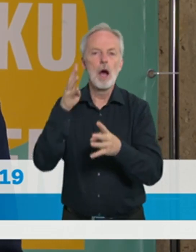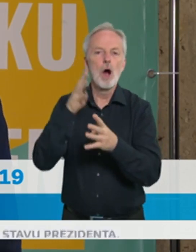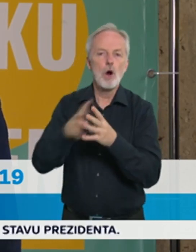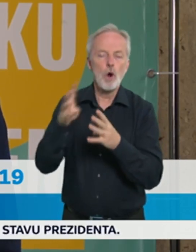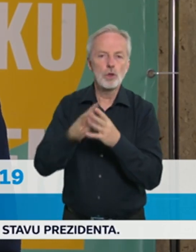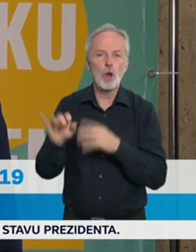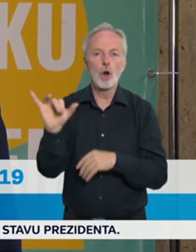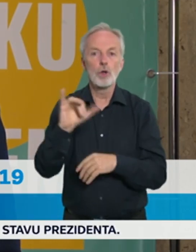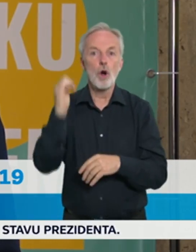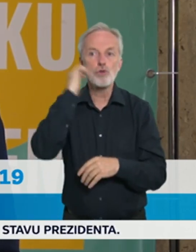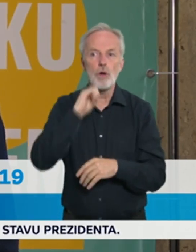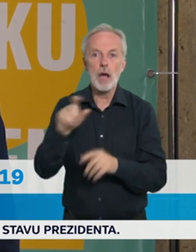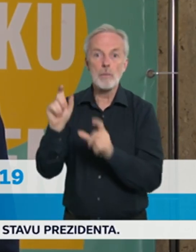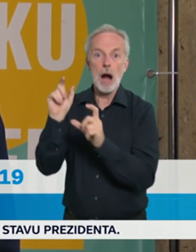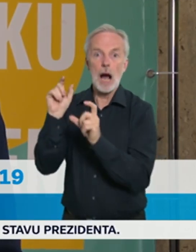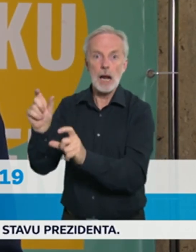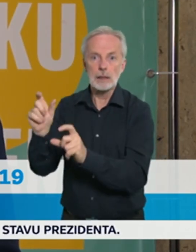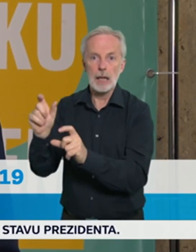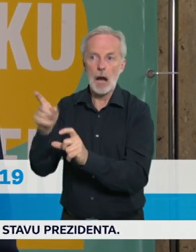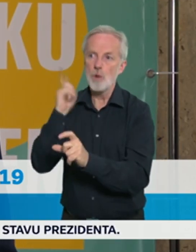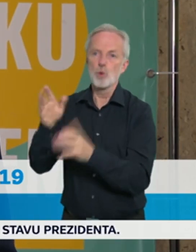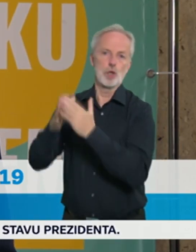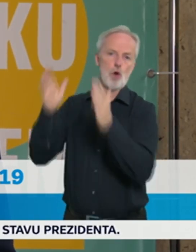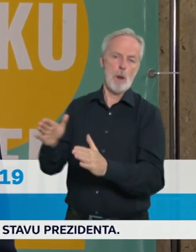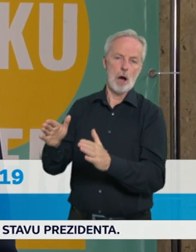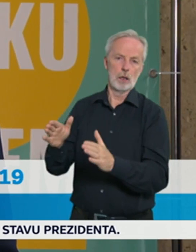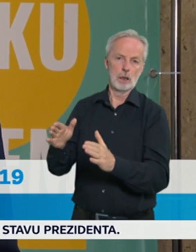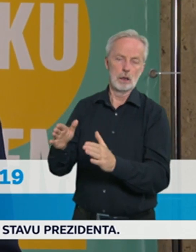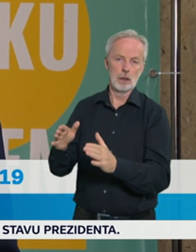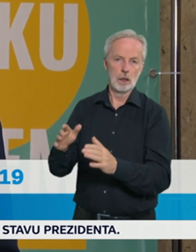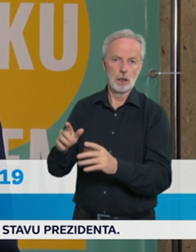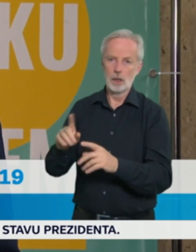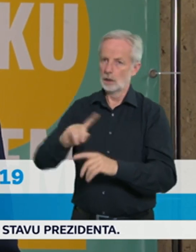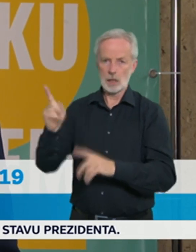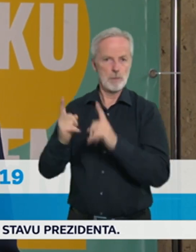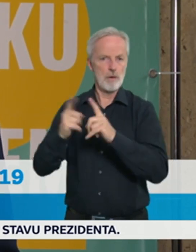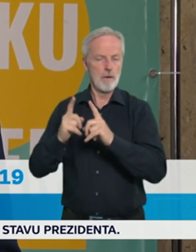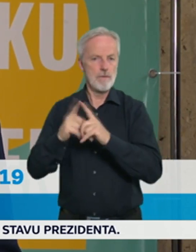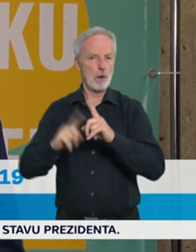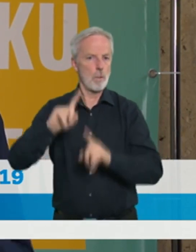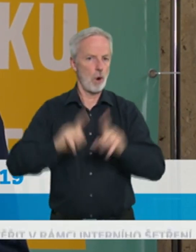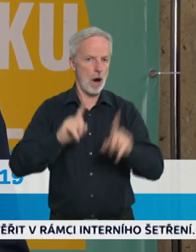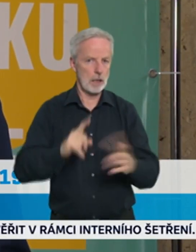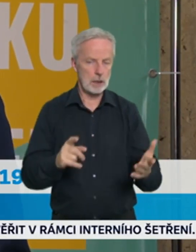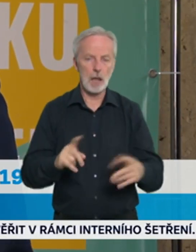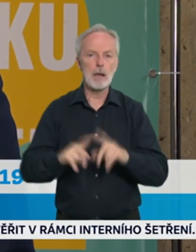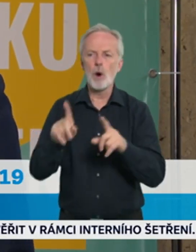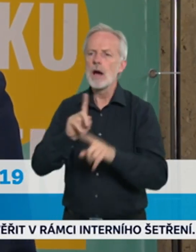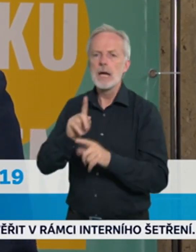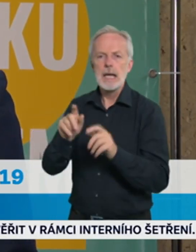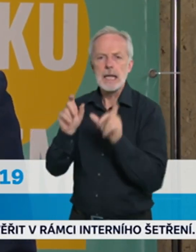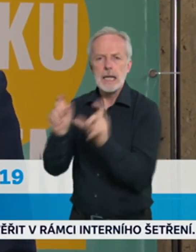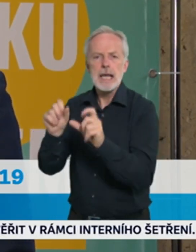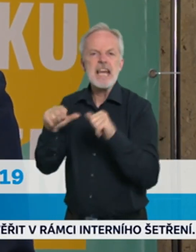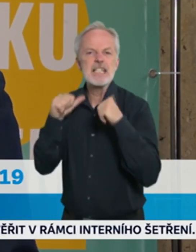také naprosto zásadní pro zvládnutí celé té situace, které čelíme. A pak samozřejmě i ochrana